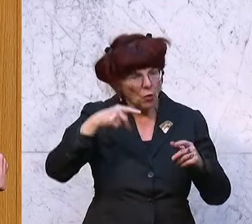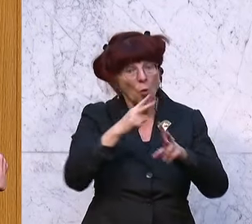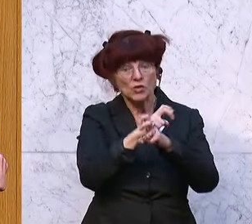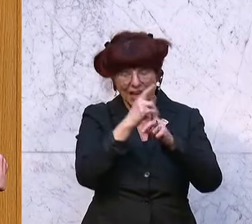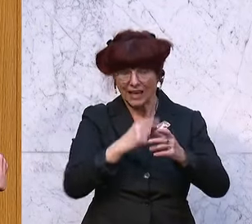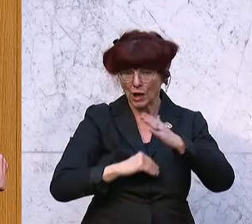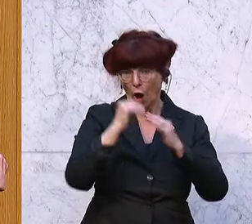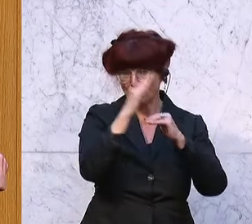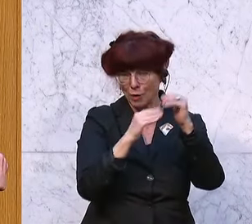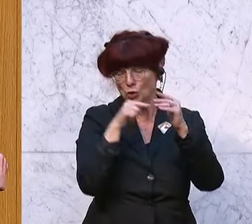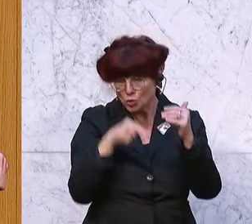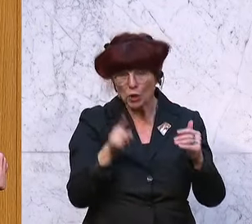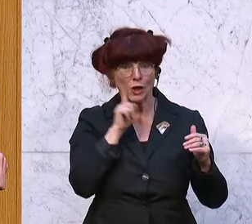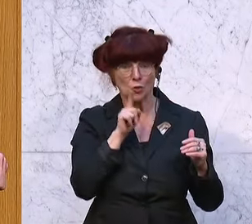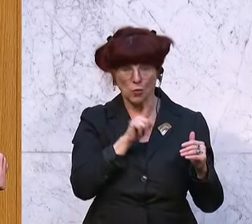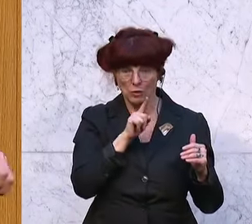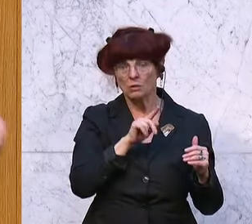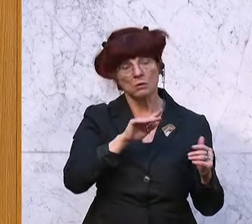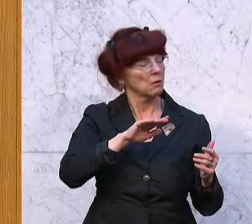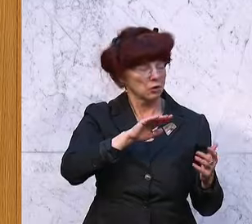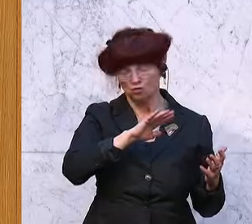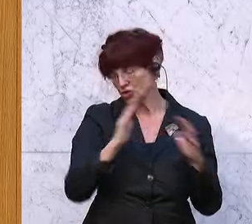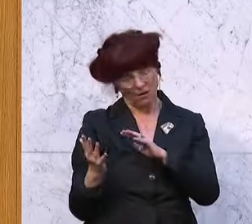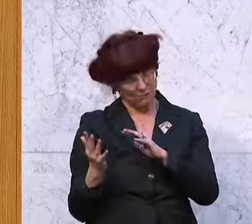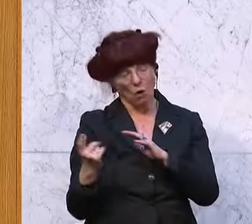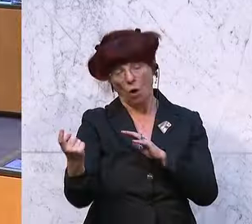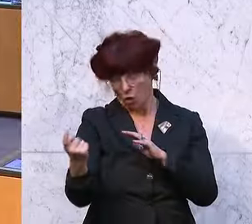gewickelt, der verdient die Abfuhr, die es am Sonntag geben wird.